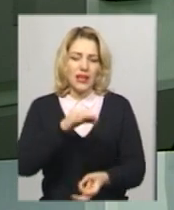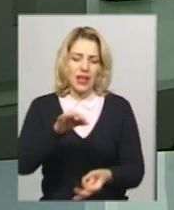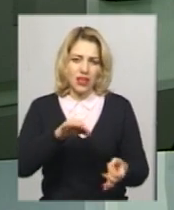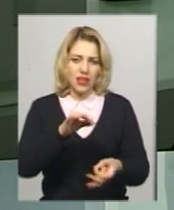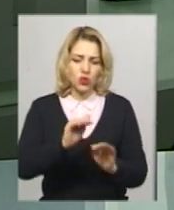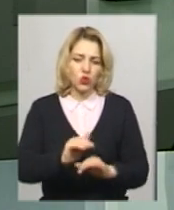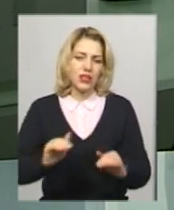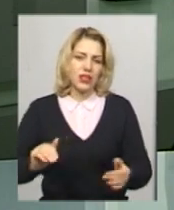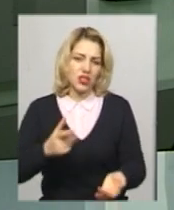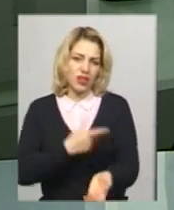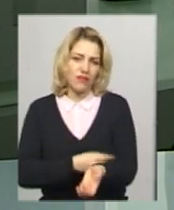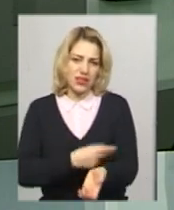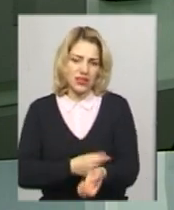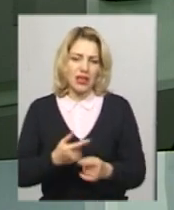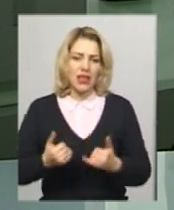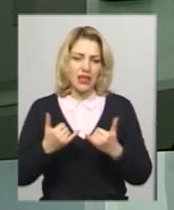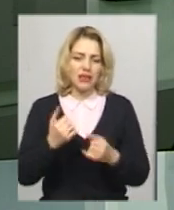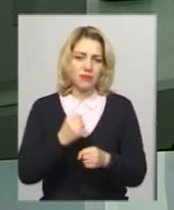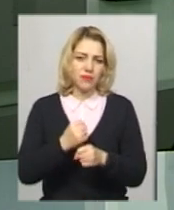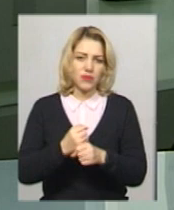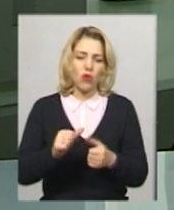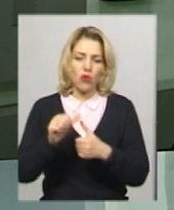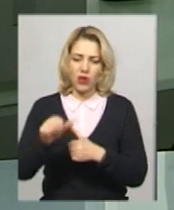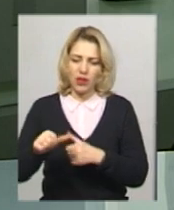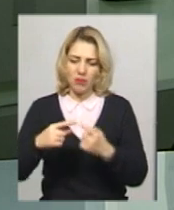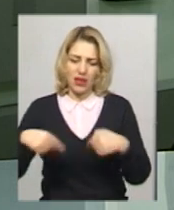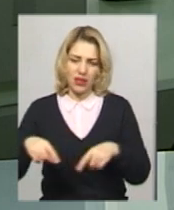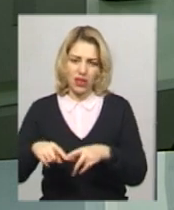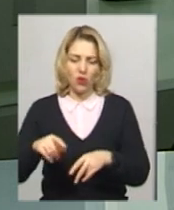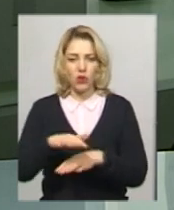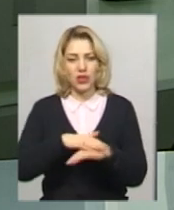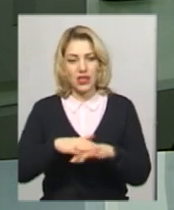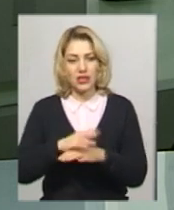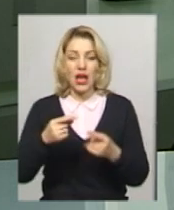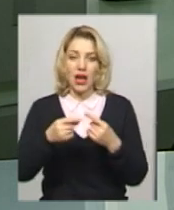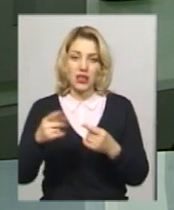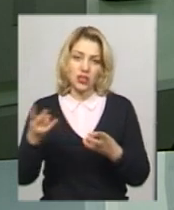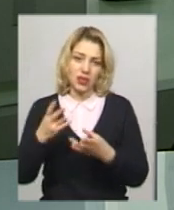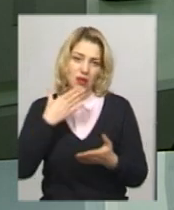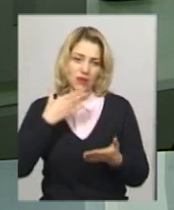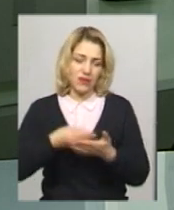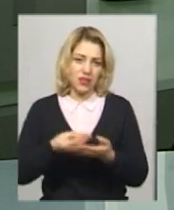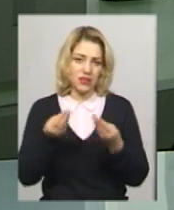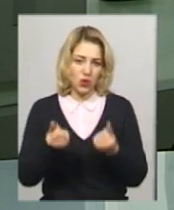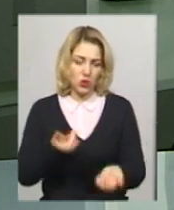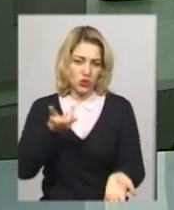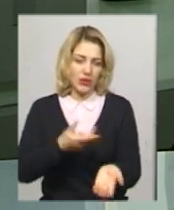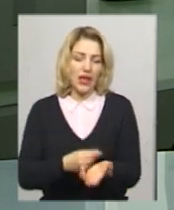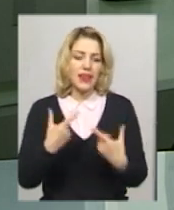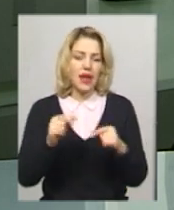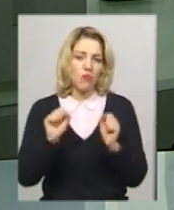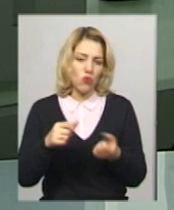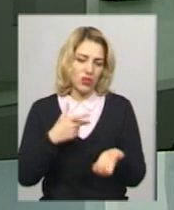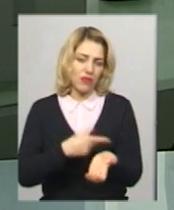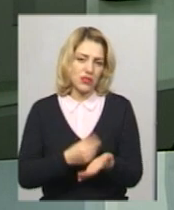вакцин і діє для окремих категорій населення. Всім іншим щеплюватися доведеться за власний кошт. Де можна вакцинуватися від